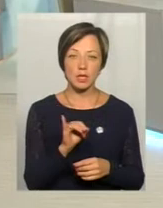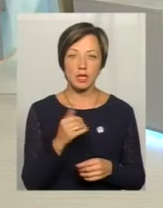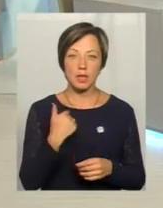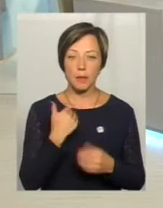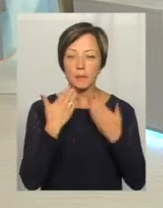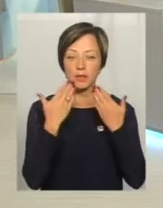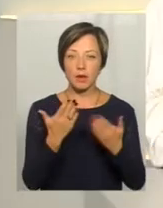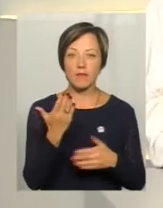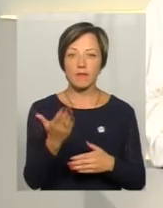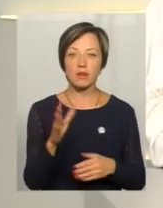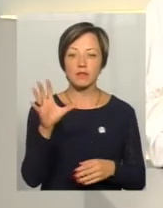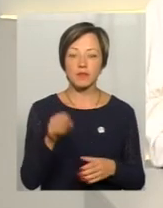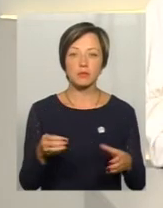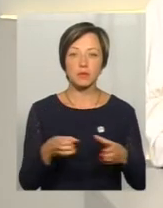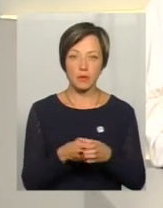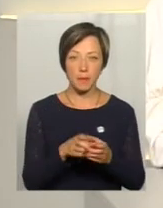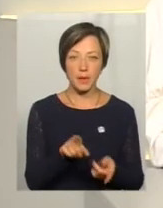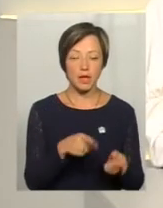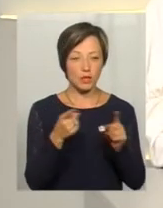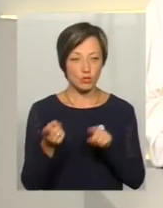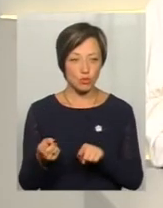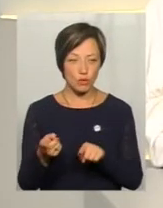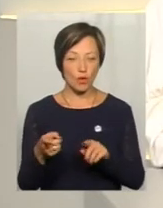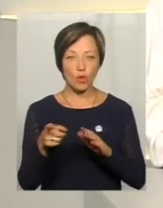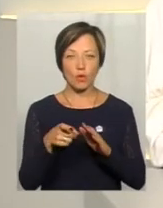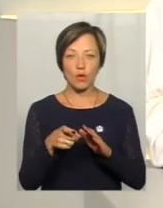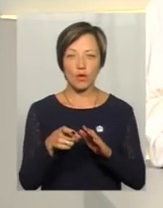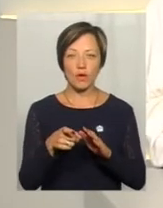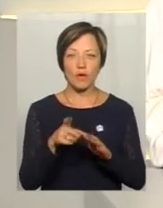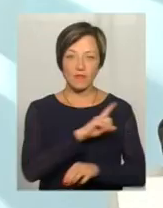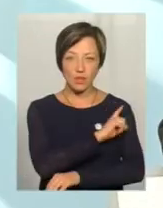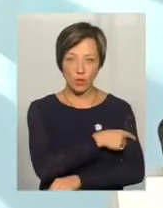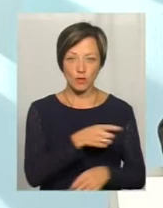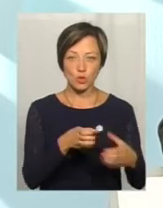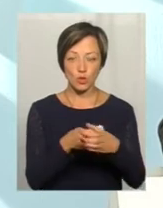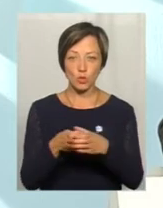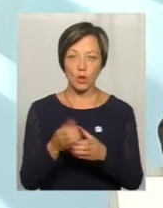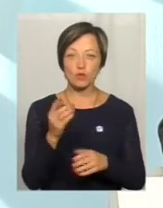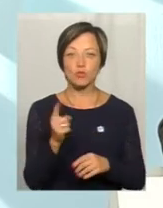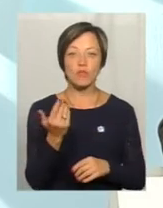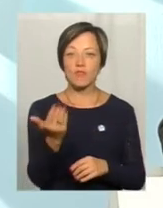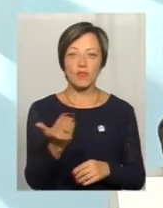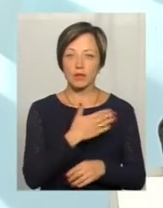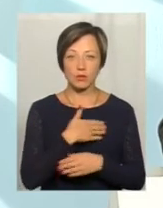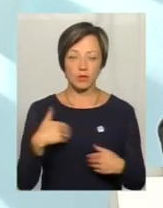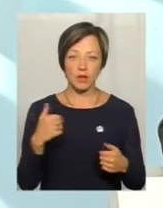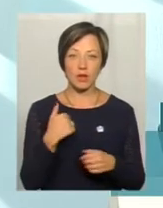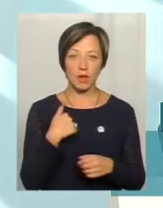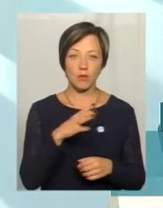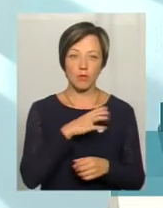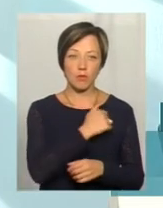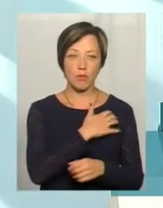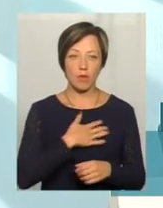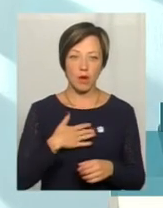відпитаю, ваш весь батальйон перейшов в силові структури, а чому ви не прийшли? Він каже, я був